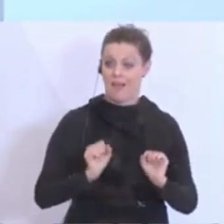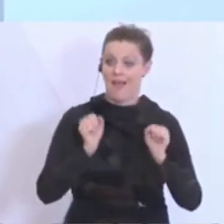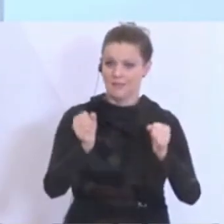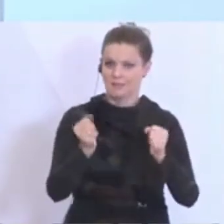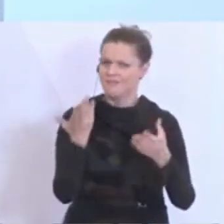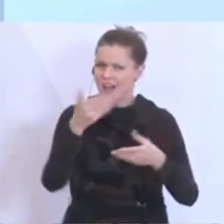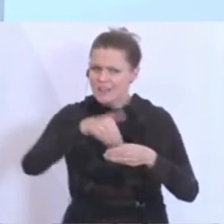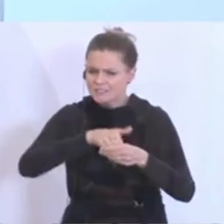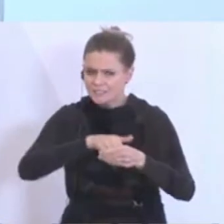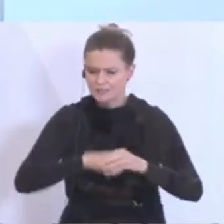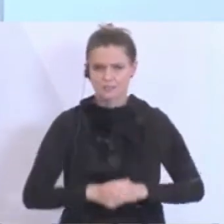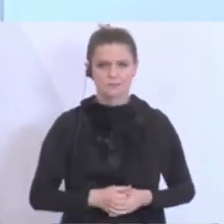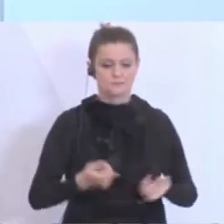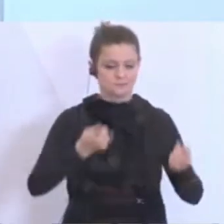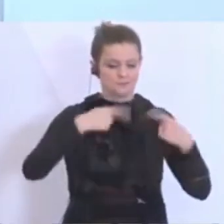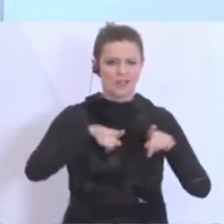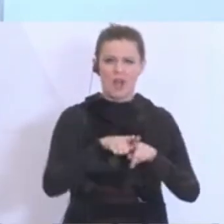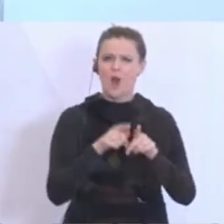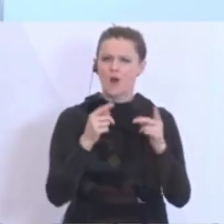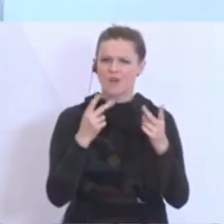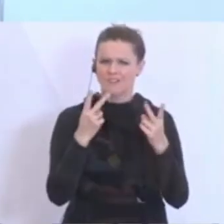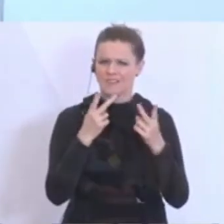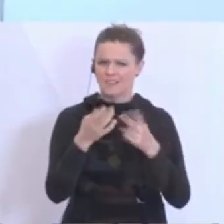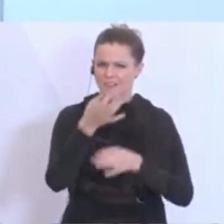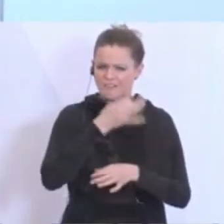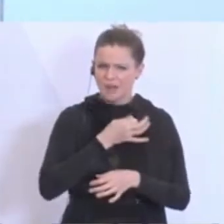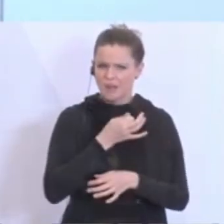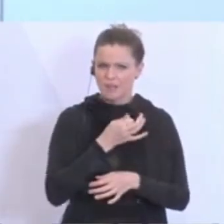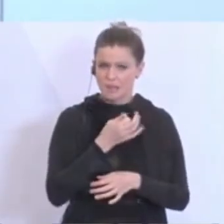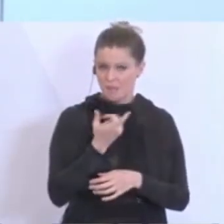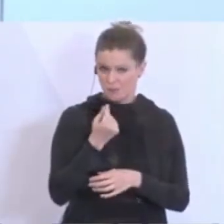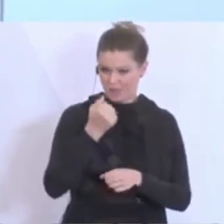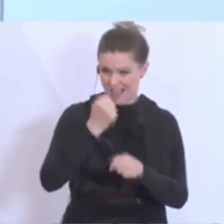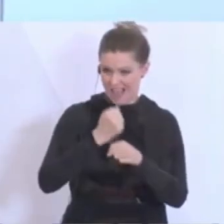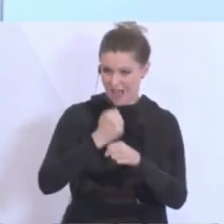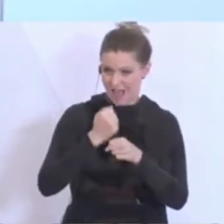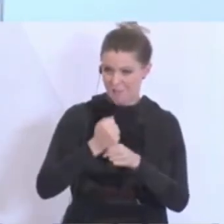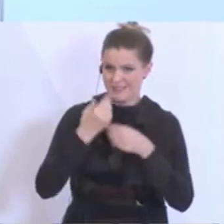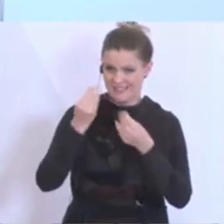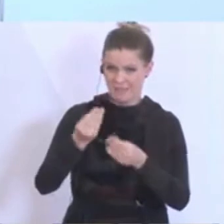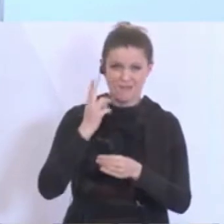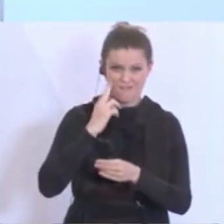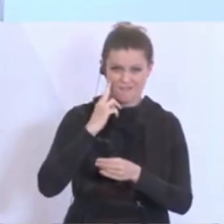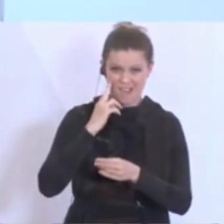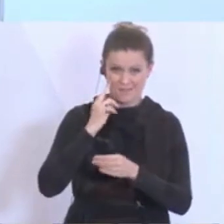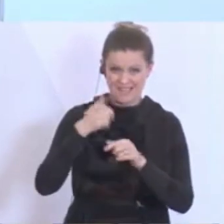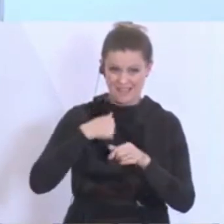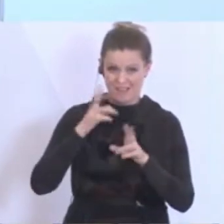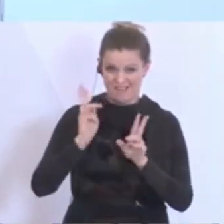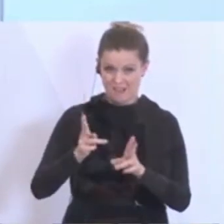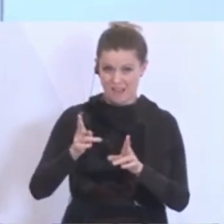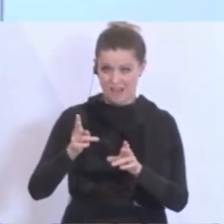Ein weiteres Kernthema war, bin ich vom Arbeitgeber abkömmlich? Wie ist die Vereinbarkeit hier gegeben?